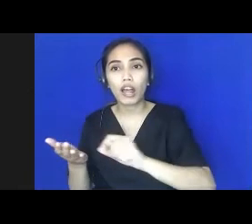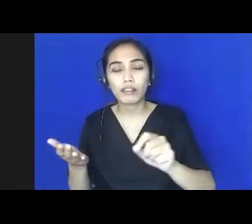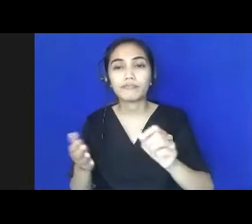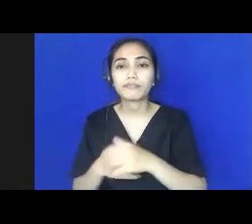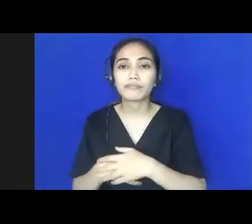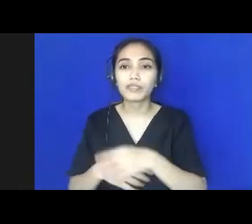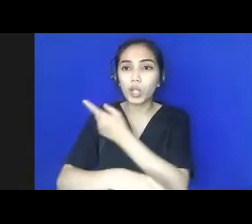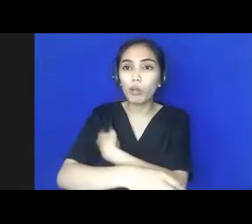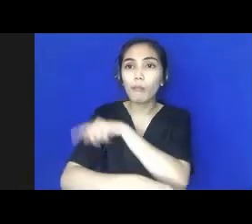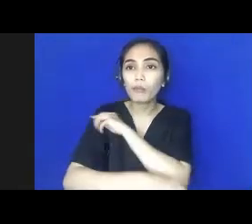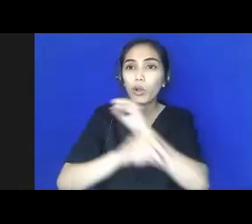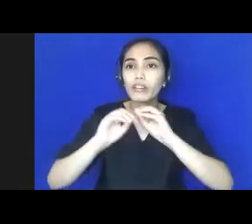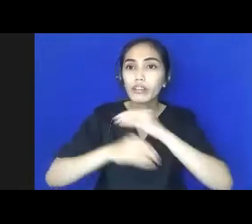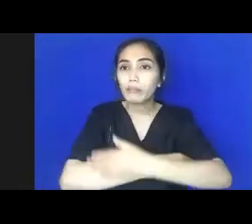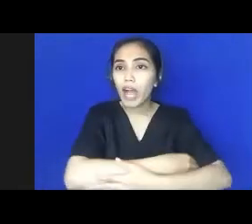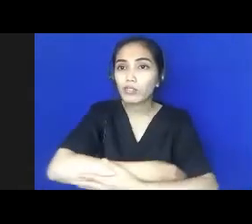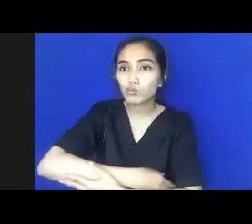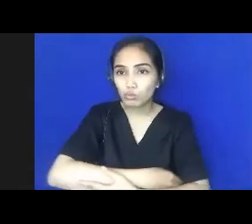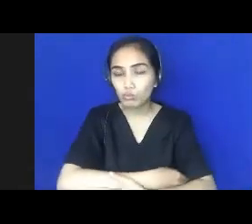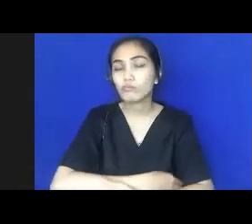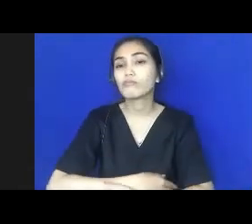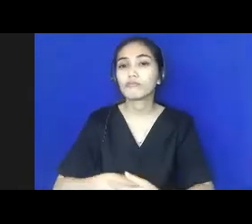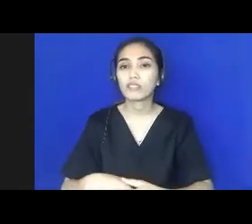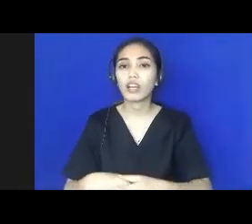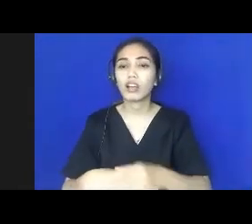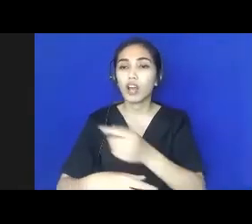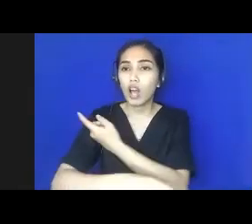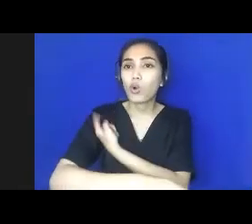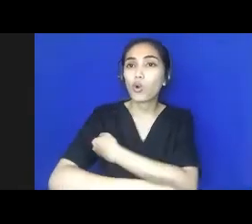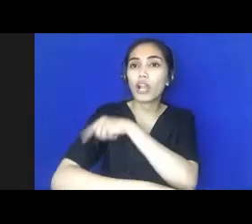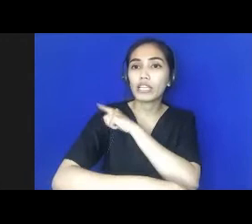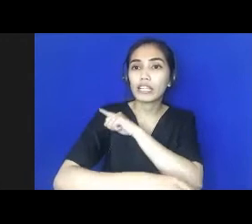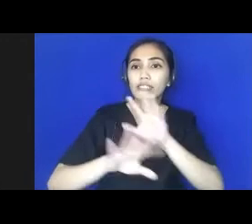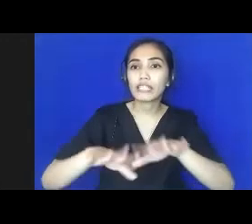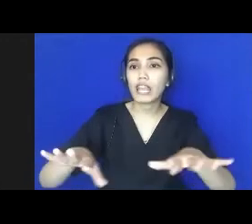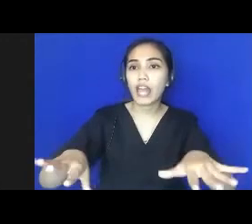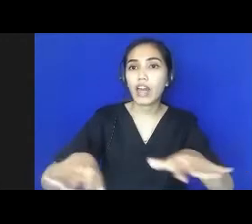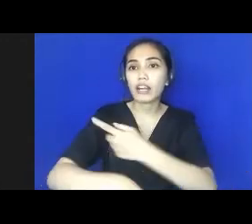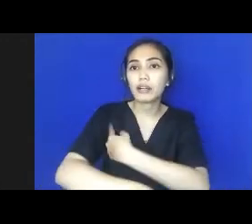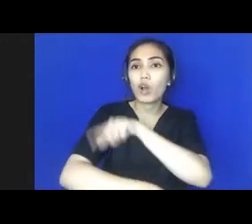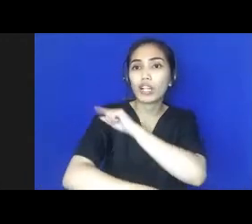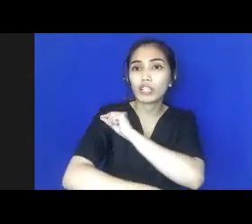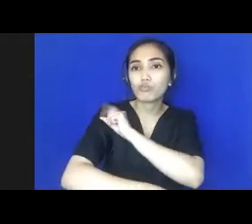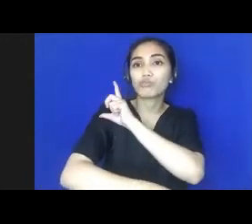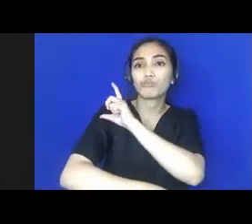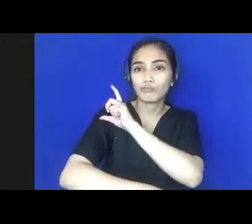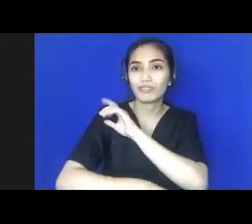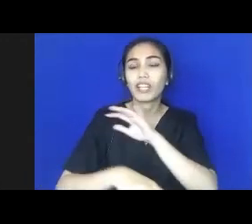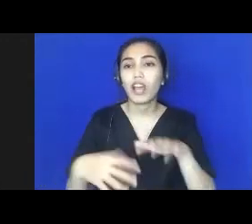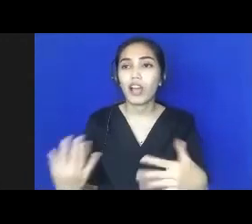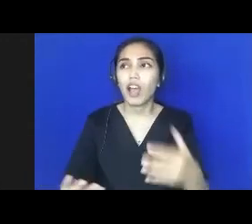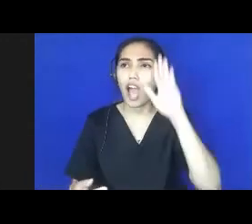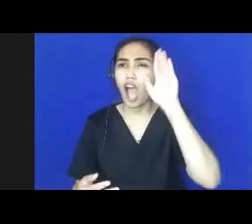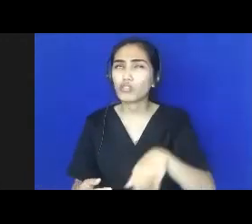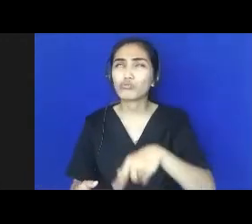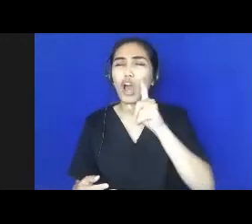dan kemudian kualitas kesehatan anak. Mudah-mudahan apa yang menurut Hekman penting kunjungan ke rumah yang dilakukan